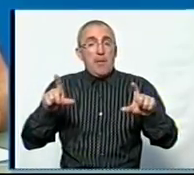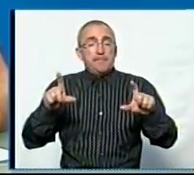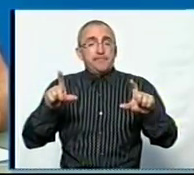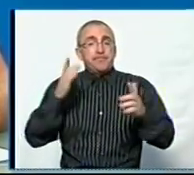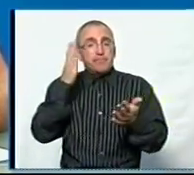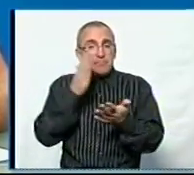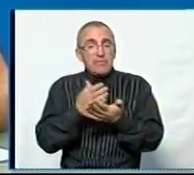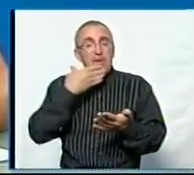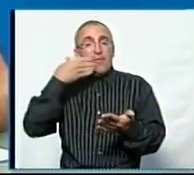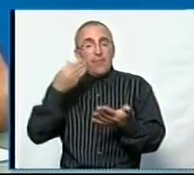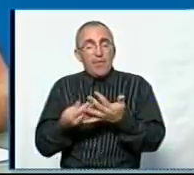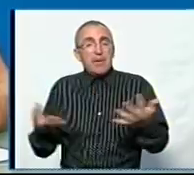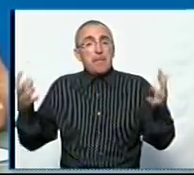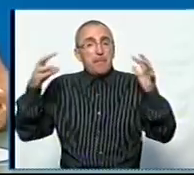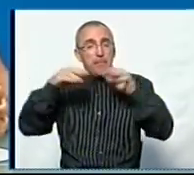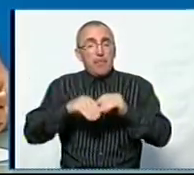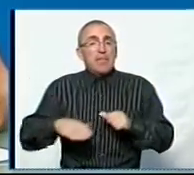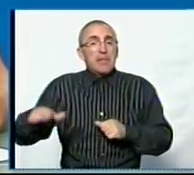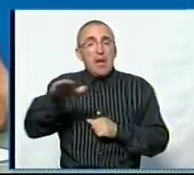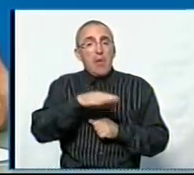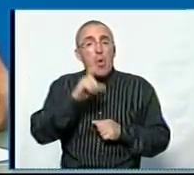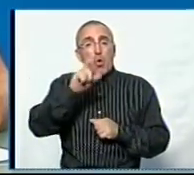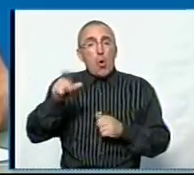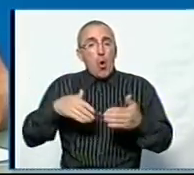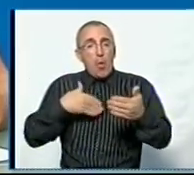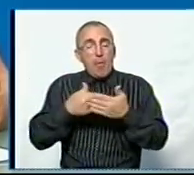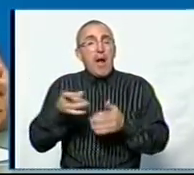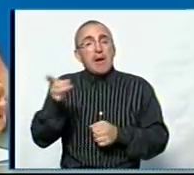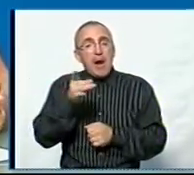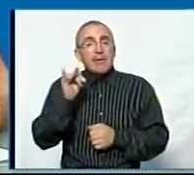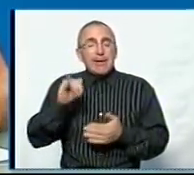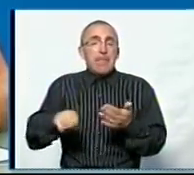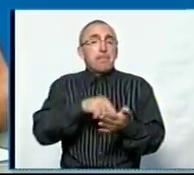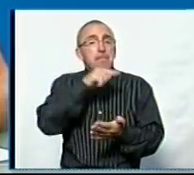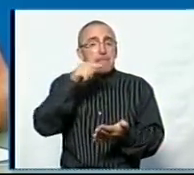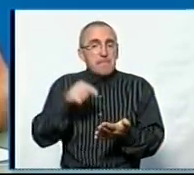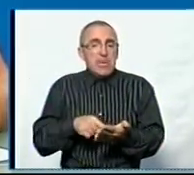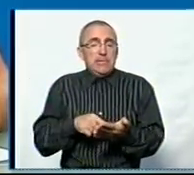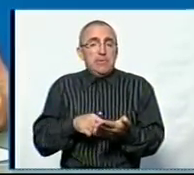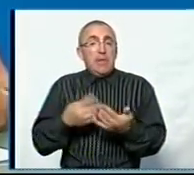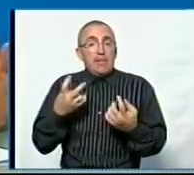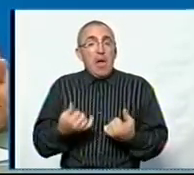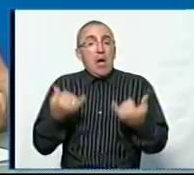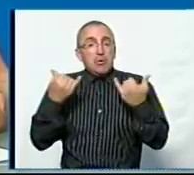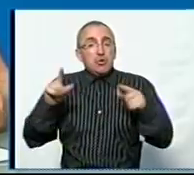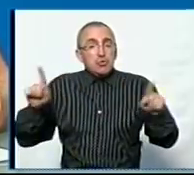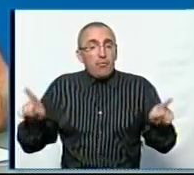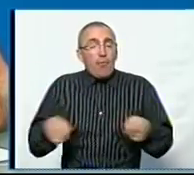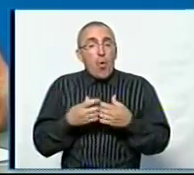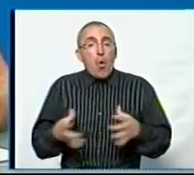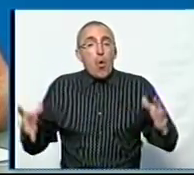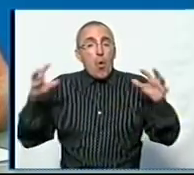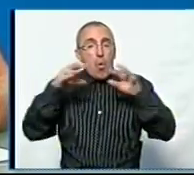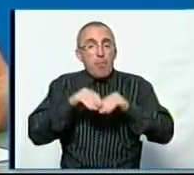власністю, спільною власністю територіальних громад, районів і міст. На сьогодні створюються об'єднані